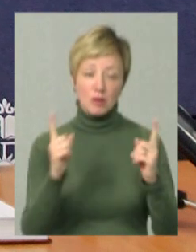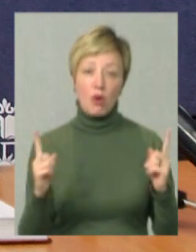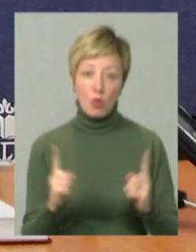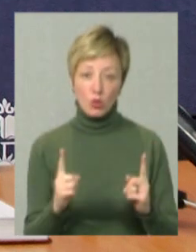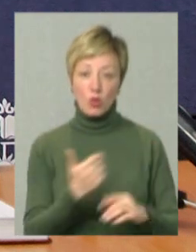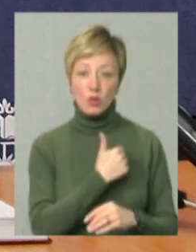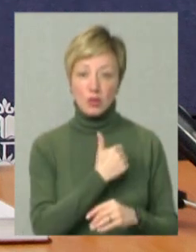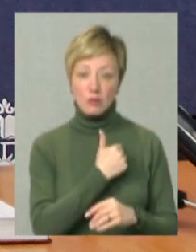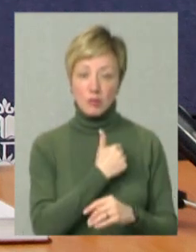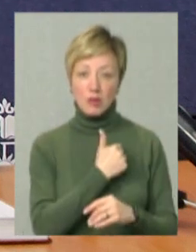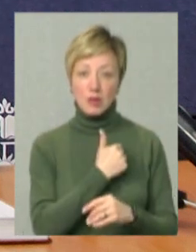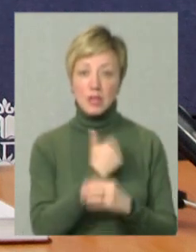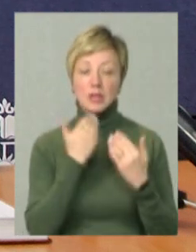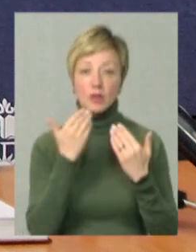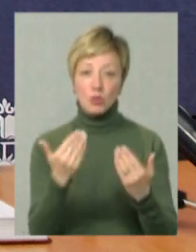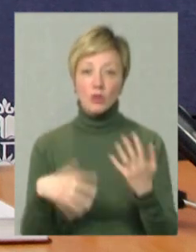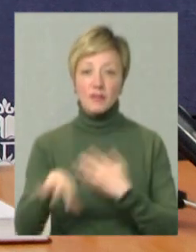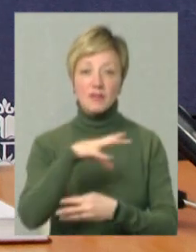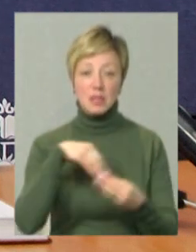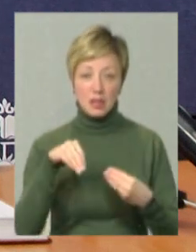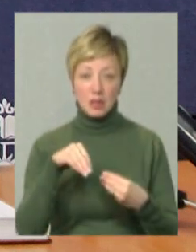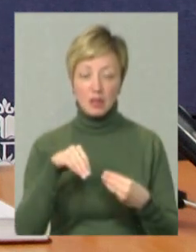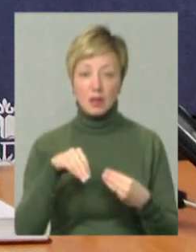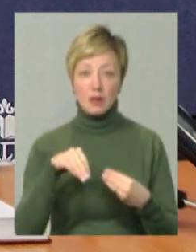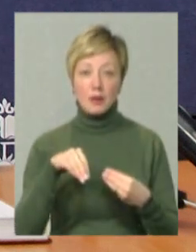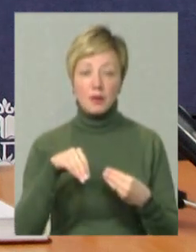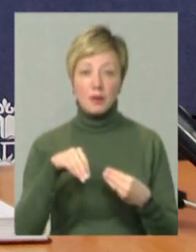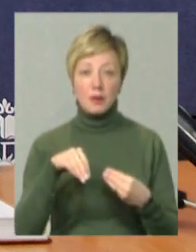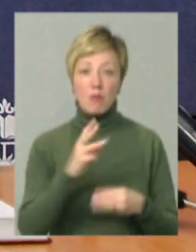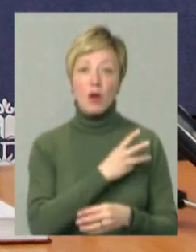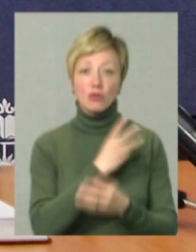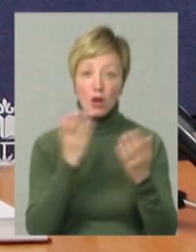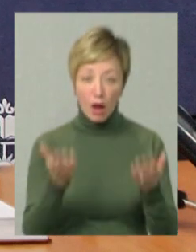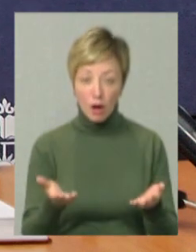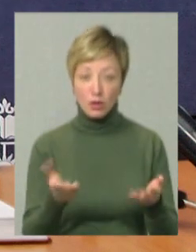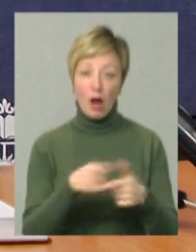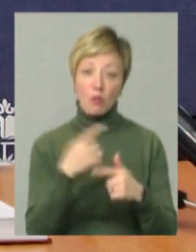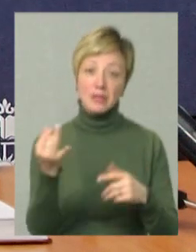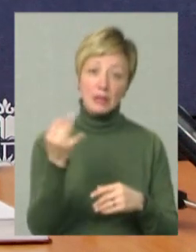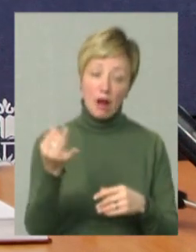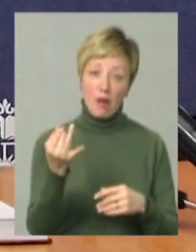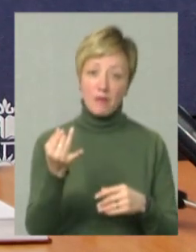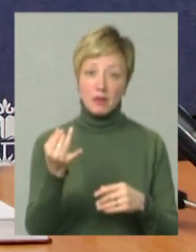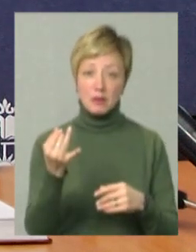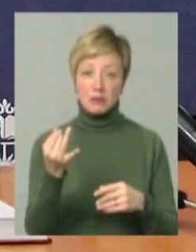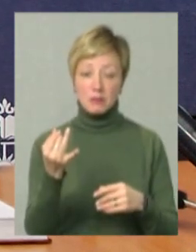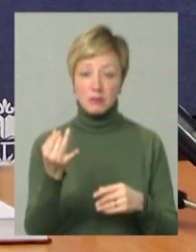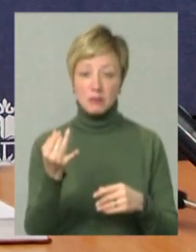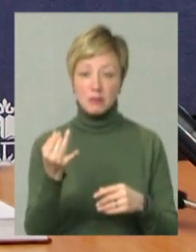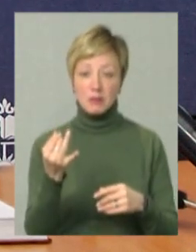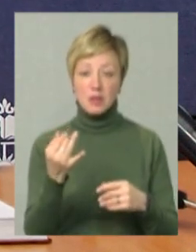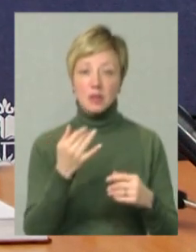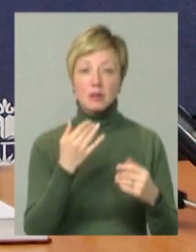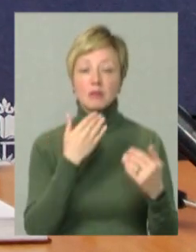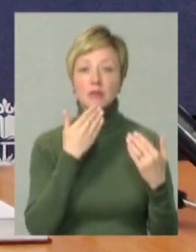коротка. Хотів би звернутися до всіх бажаючих або зацікавлених сторін,